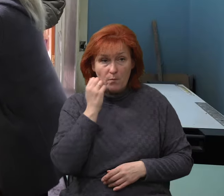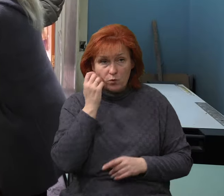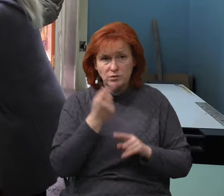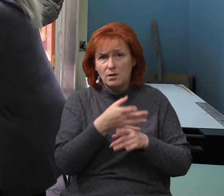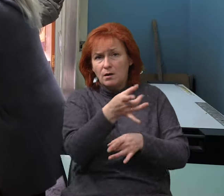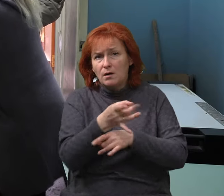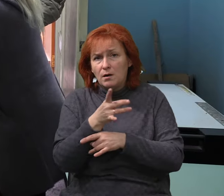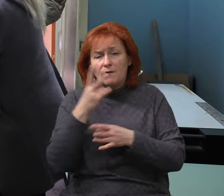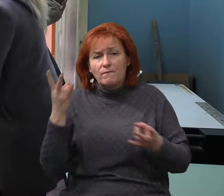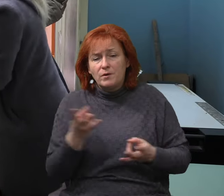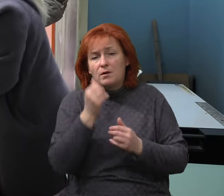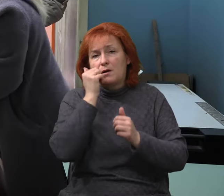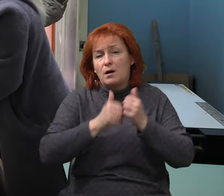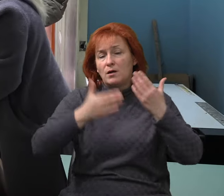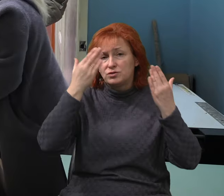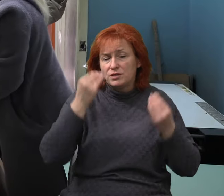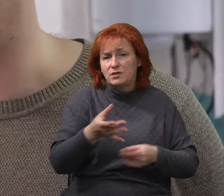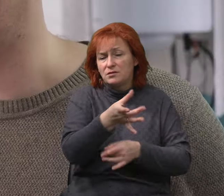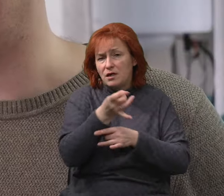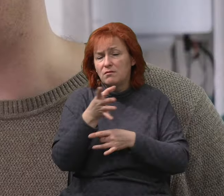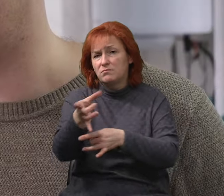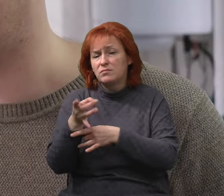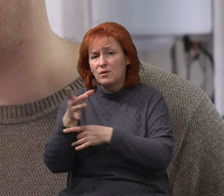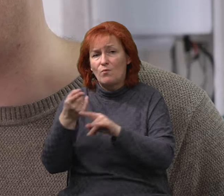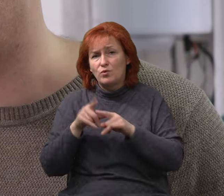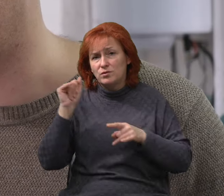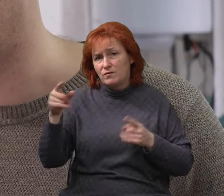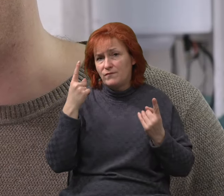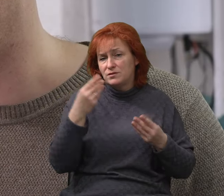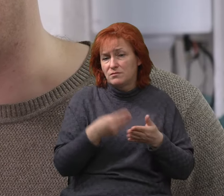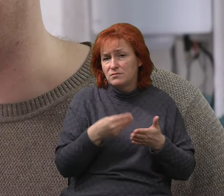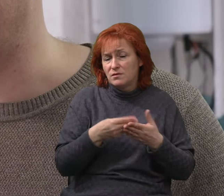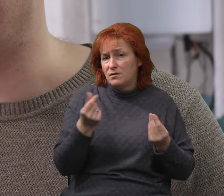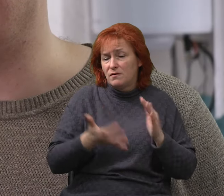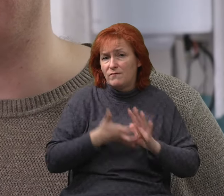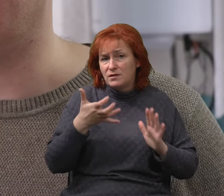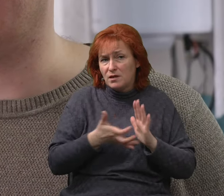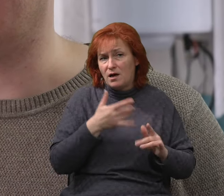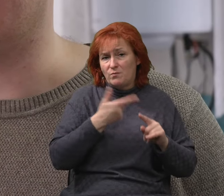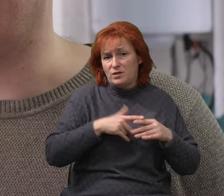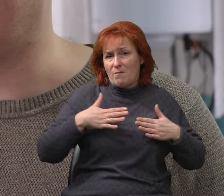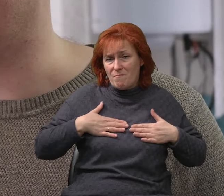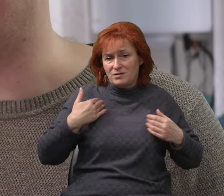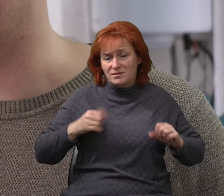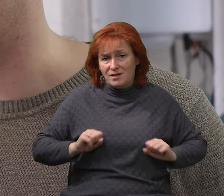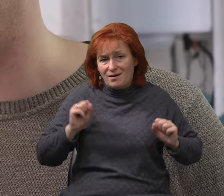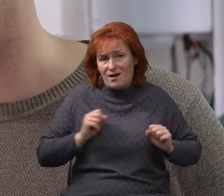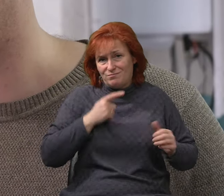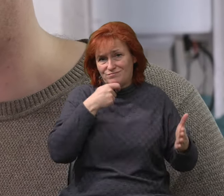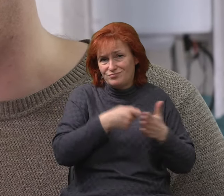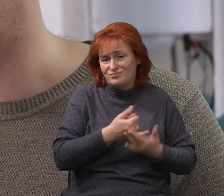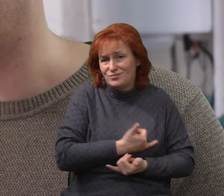обстрілів, мало того, що вони в величезному стресі, у них величезні фінансові брати, і ми стараємося